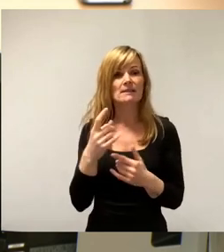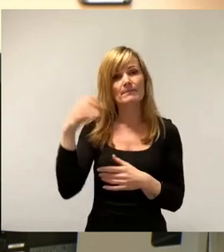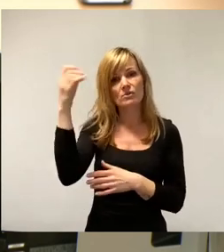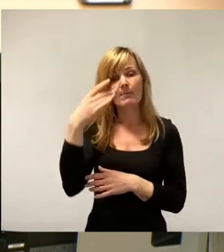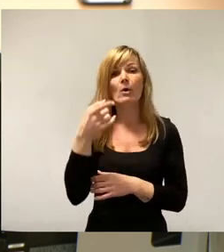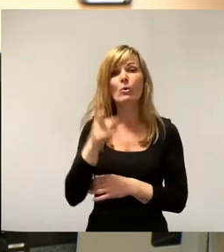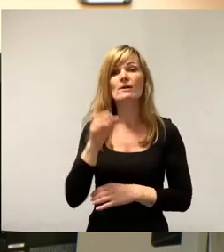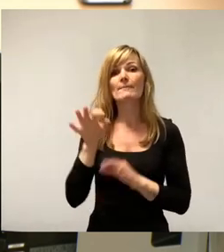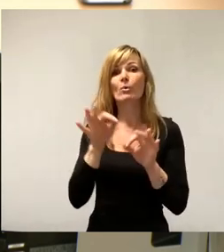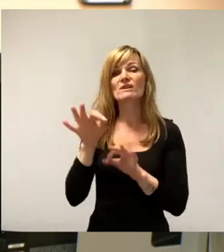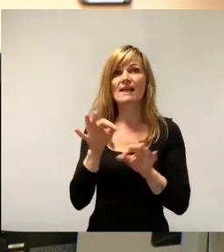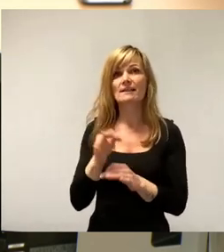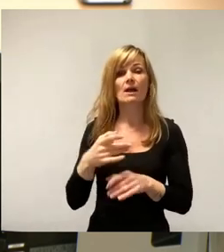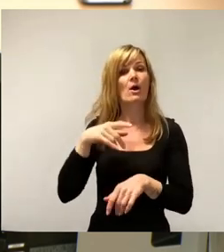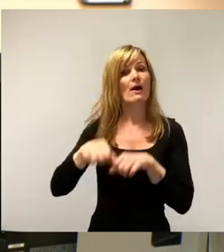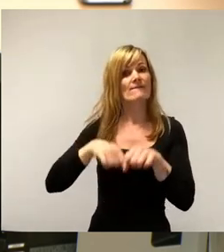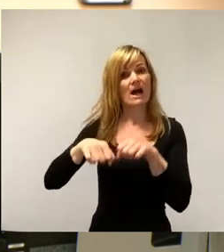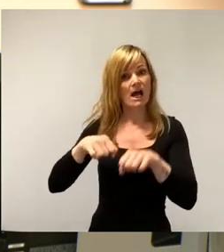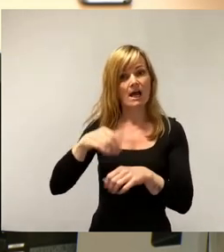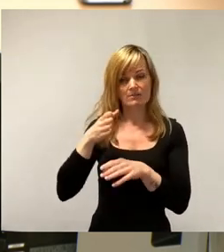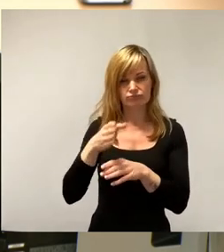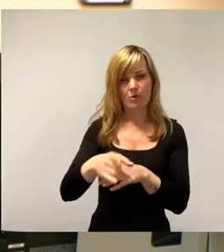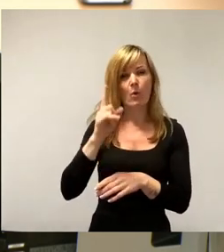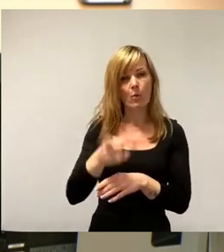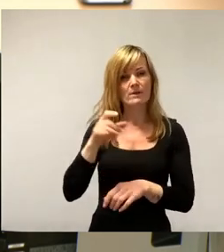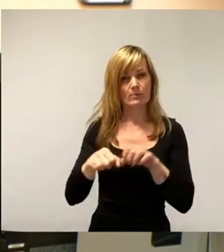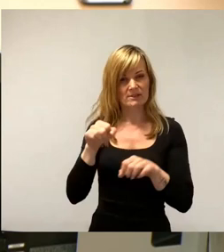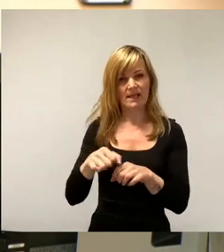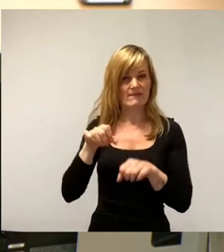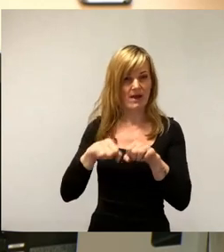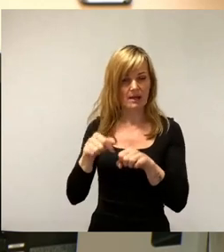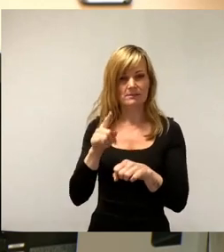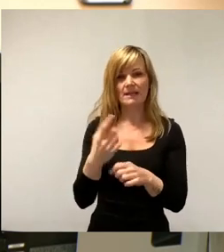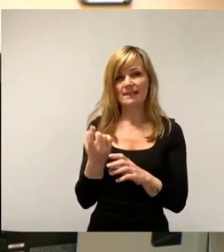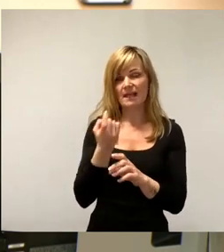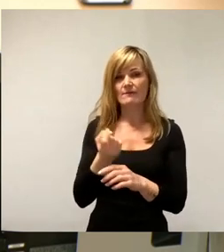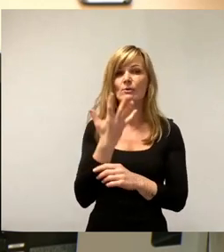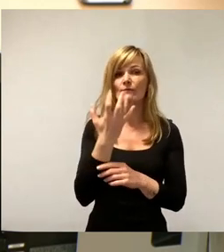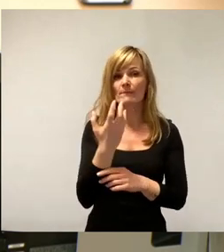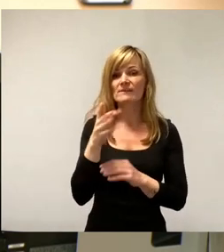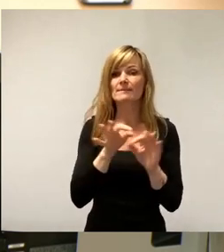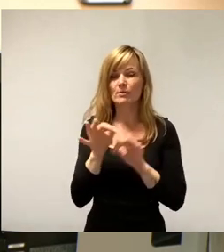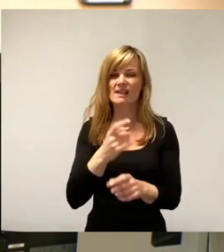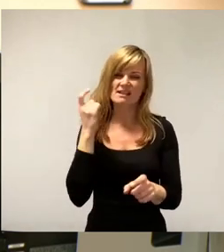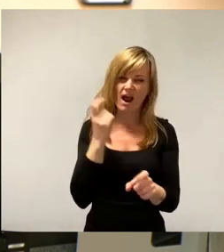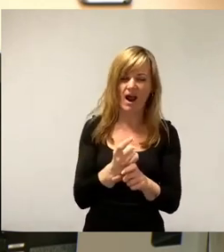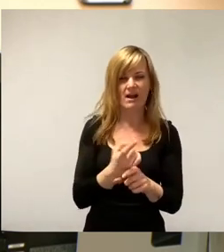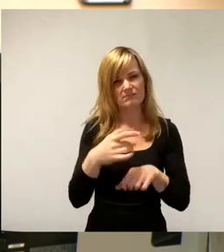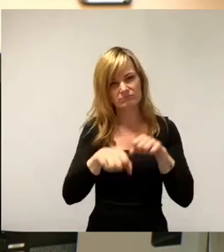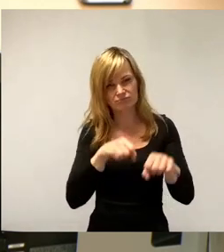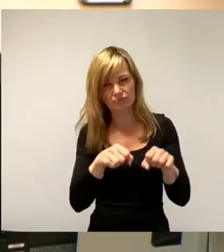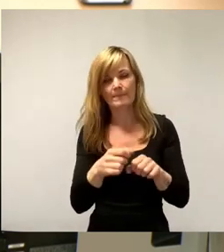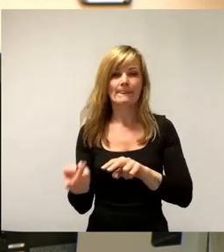Fahrradfahrern, haben Sie von diesen 100% Fahrradfahrern noch 15% Hardcore-Biker. Der Rest steigt um ins Auto.